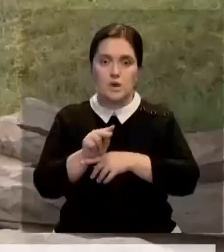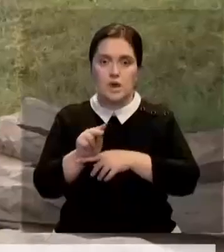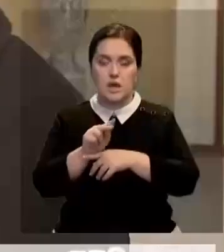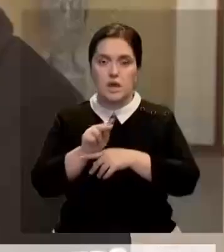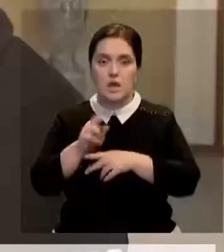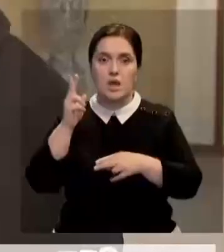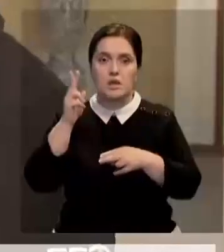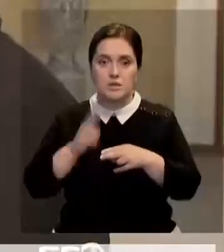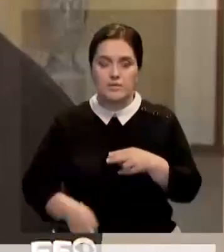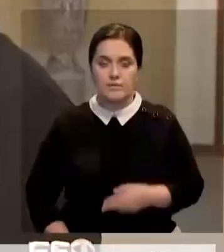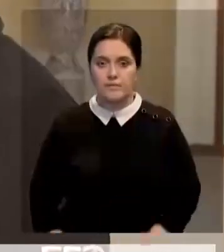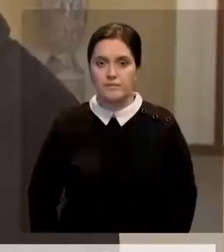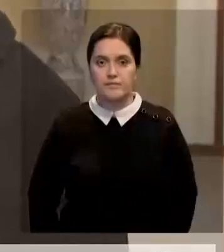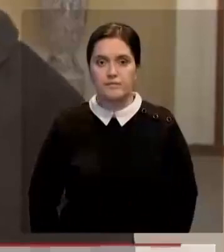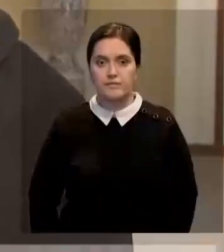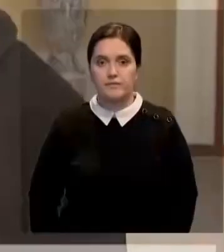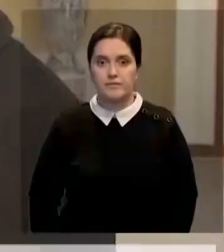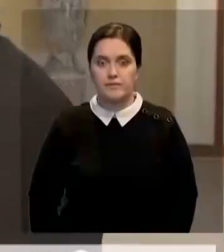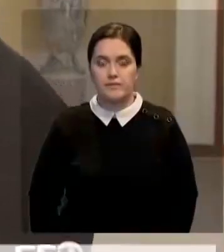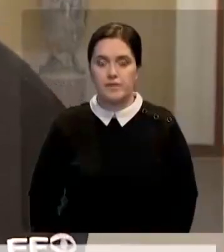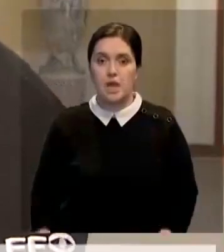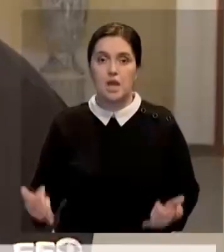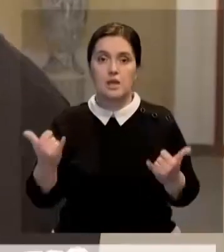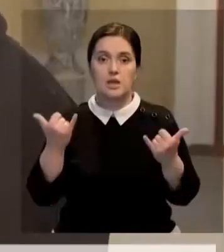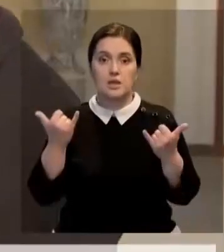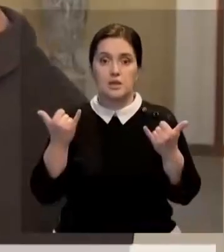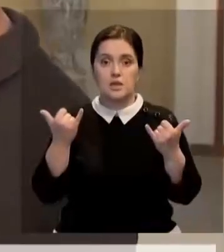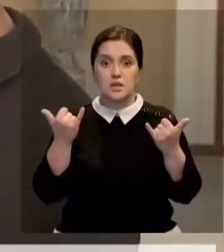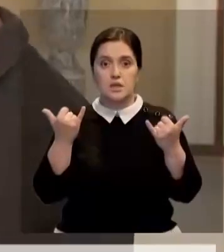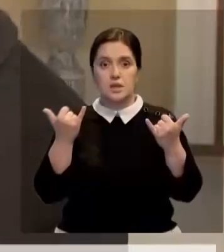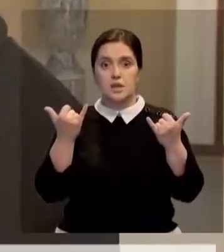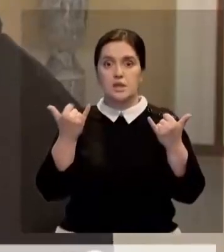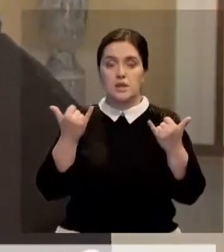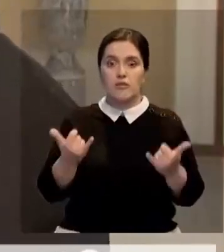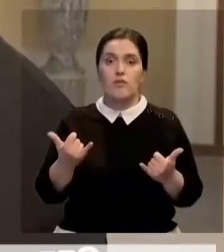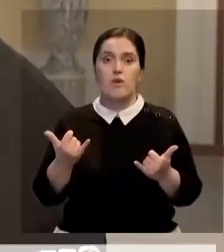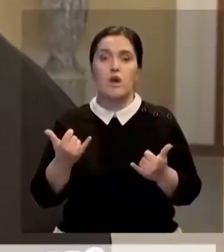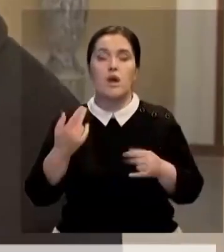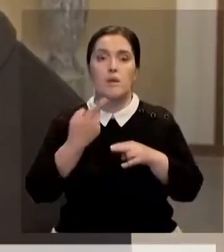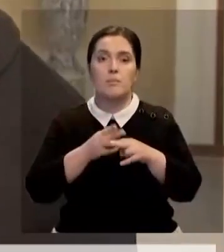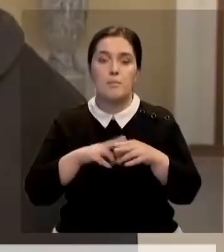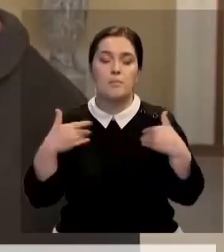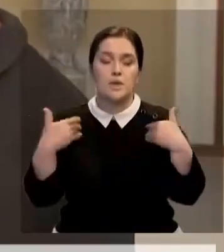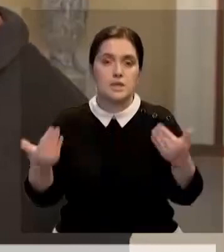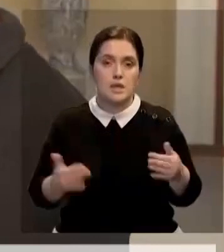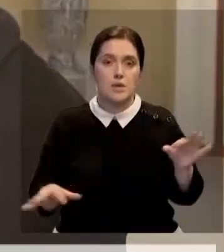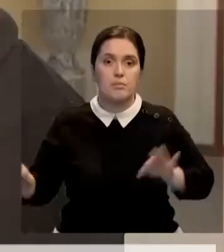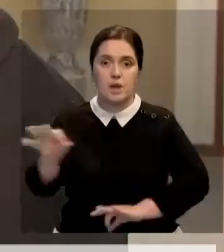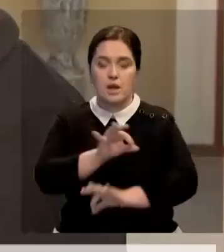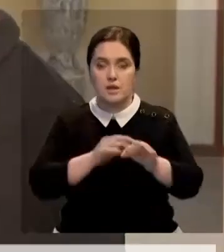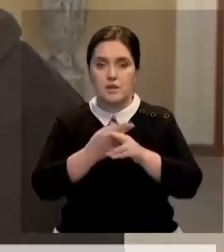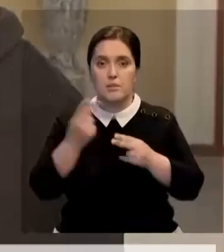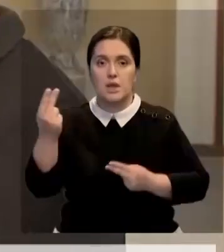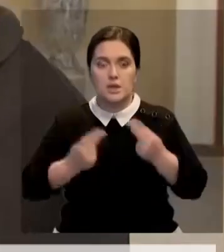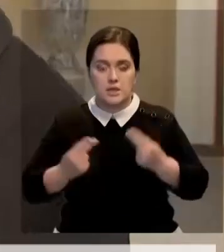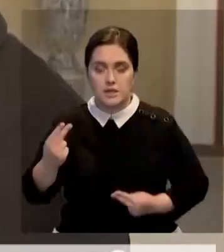этого года. Я очень доволен теми изменениями, которые сегодня были представлены главным архитектором, который именно презентовал этот проект, который рисовал его,